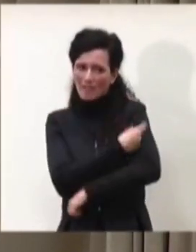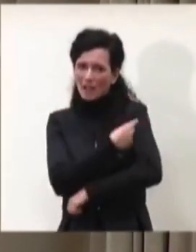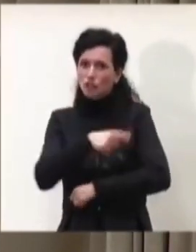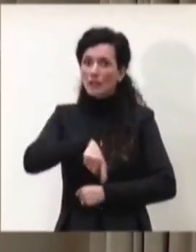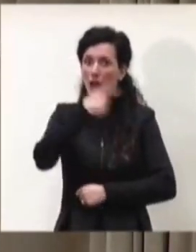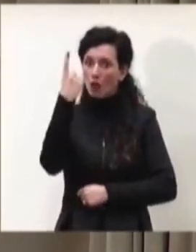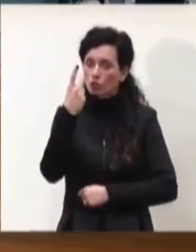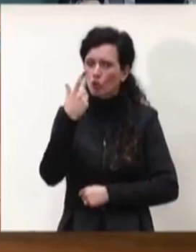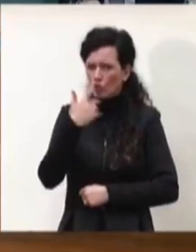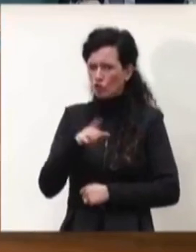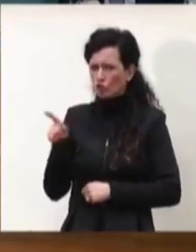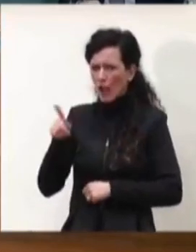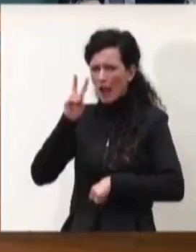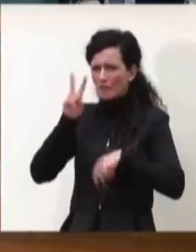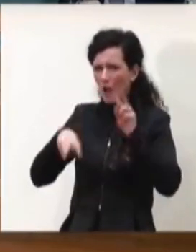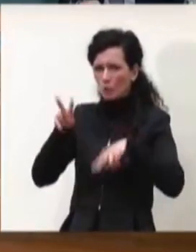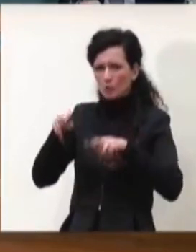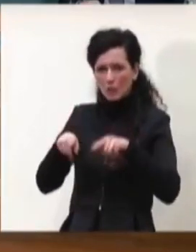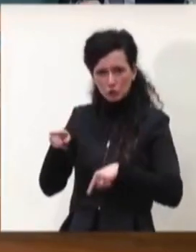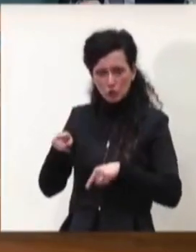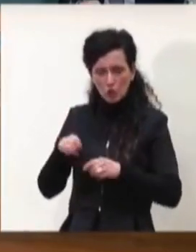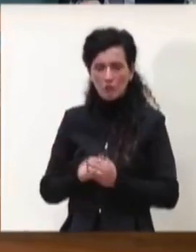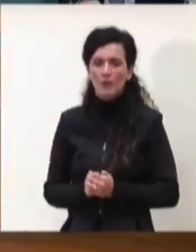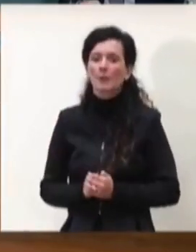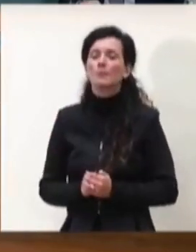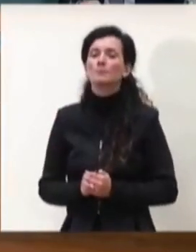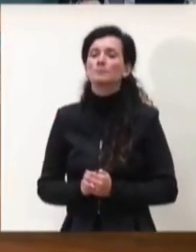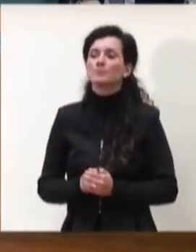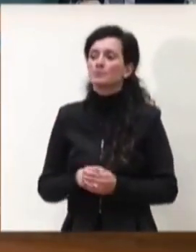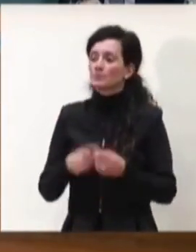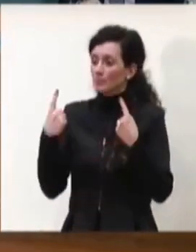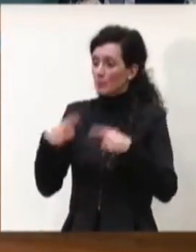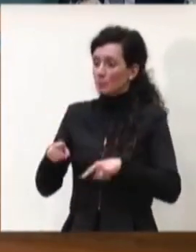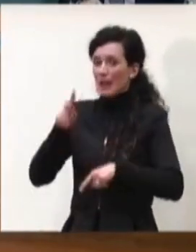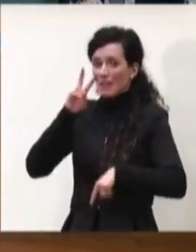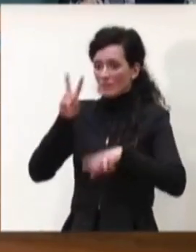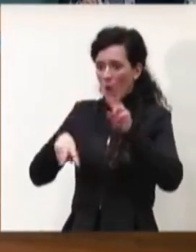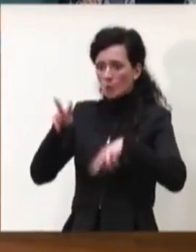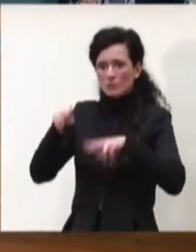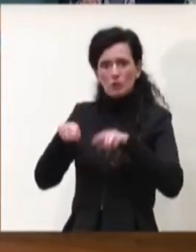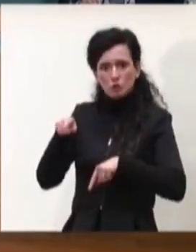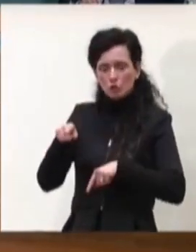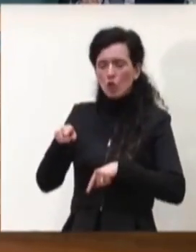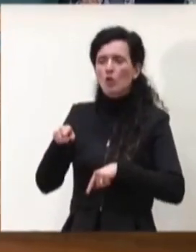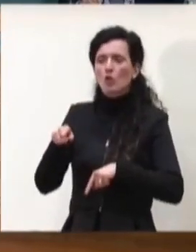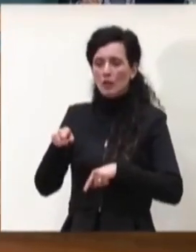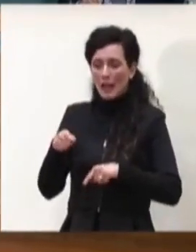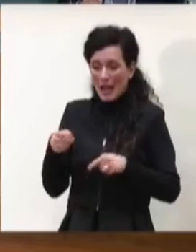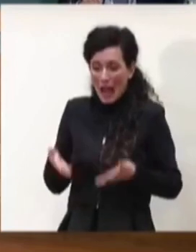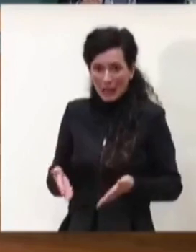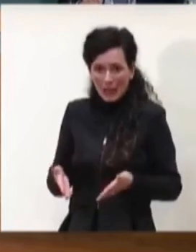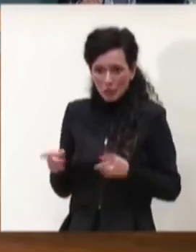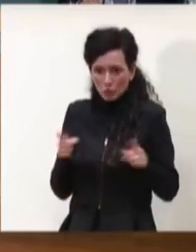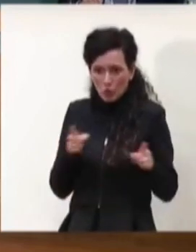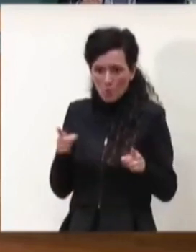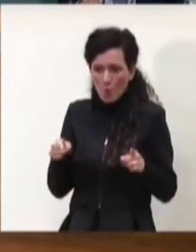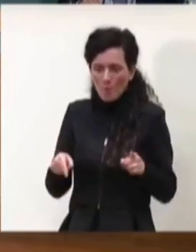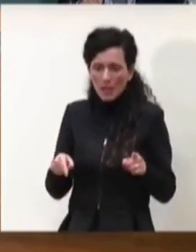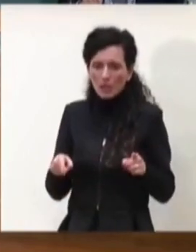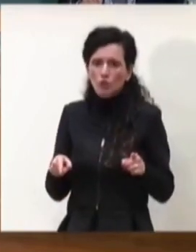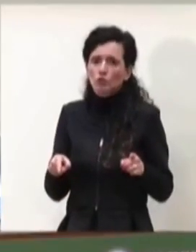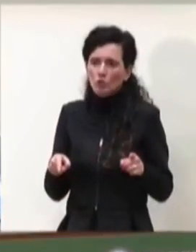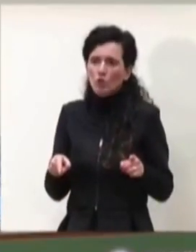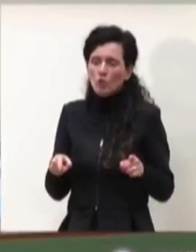al momento questo tipo di valutazione evidentemente non